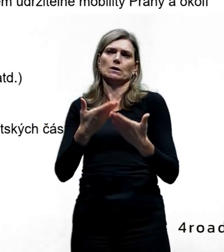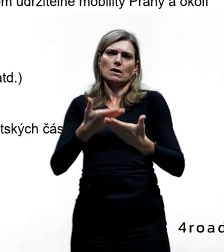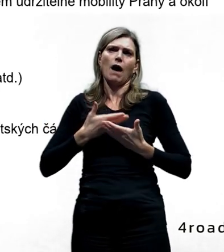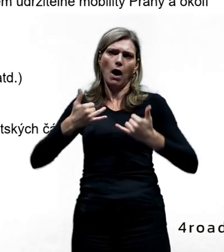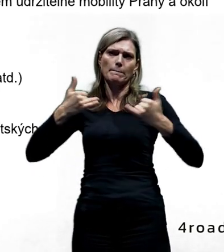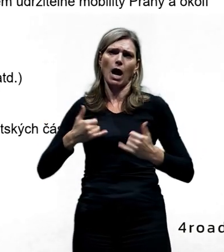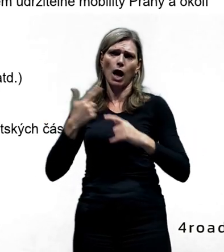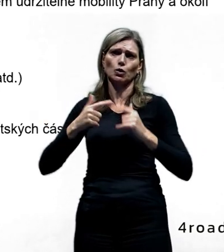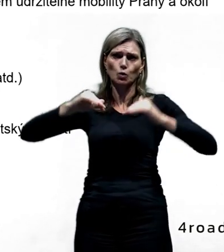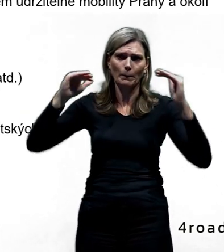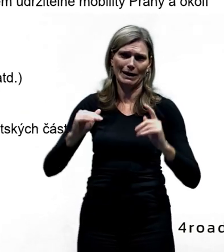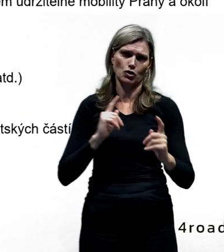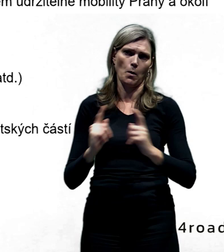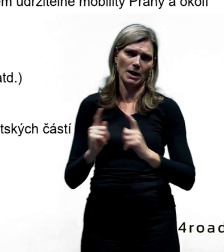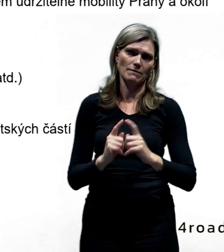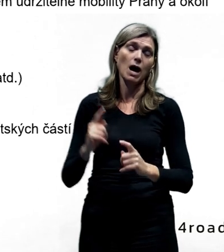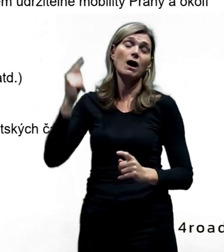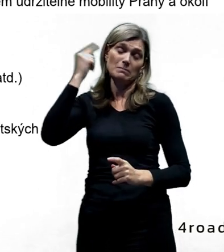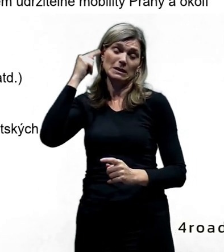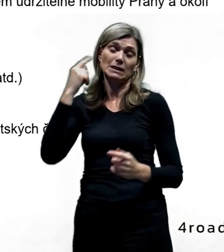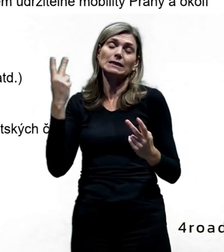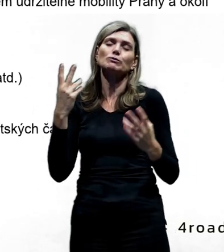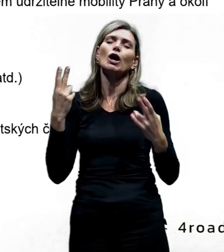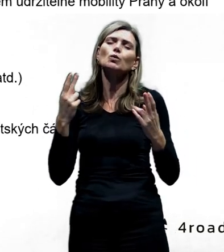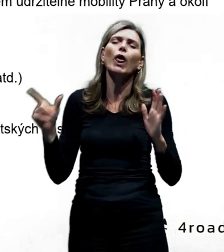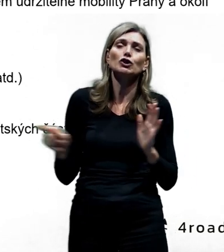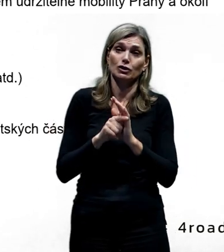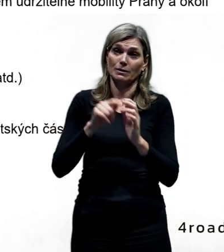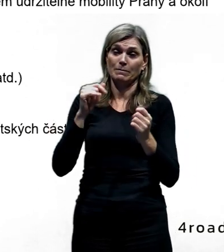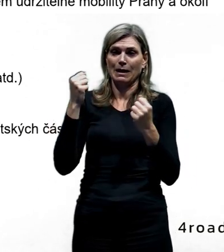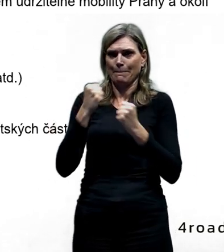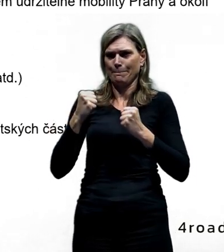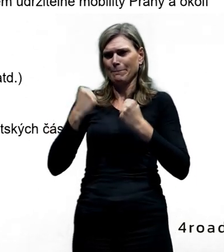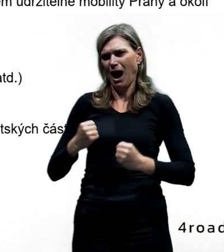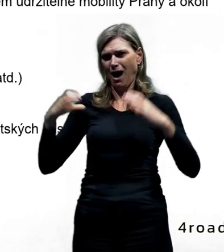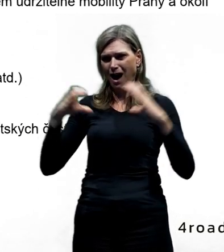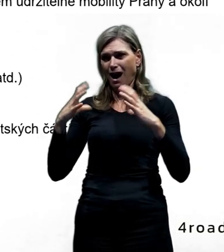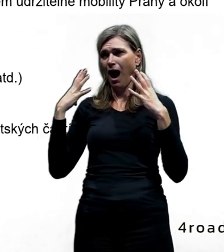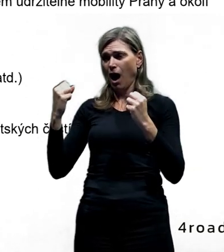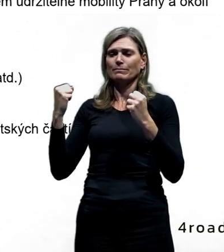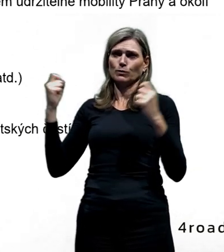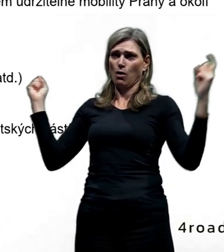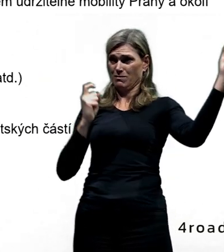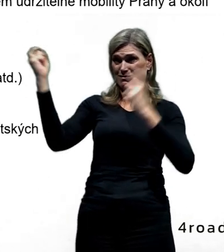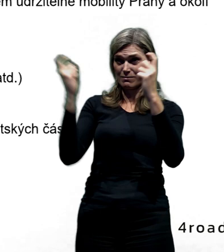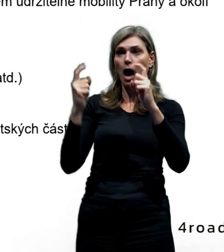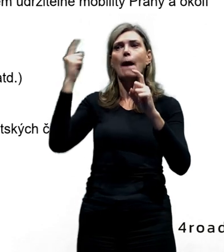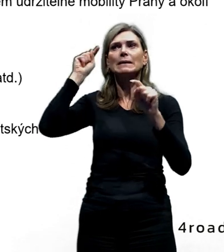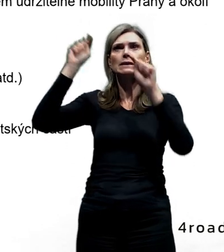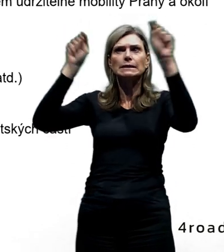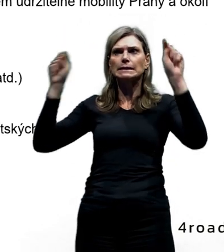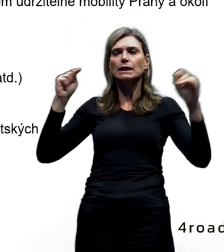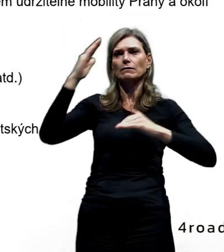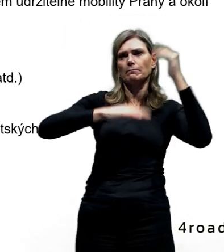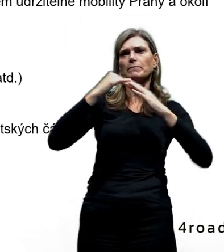Určitě to je výstavba záchytných parkovišť, kdy je potřeba je budovat nejen v Praze, kde to je